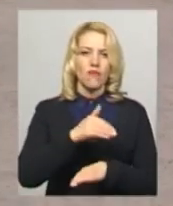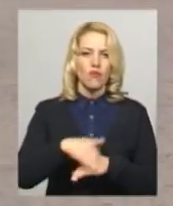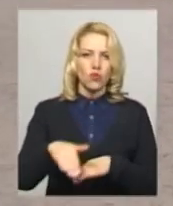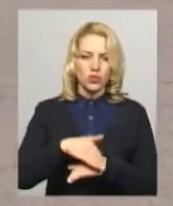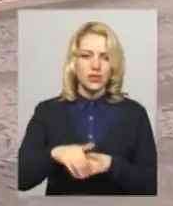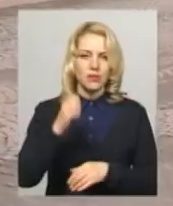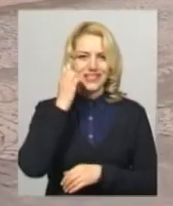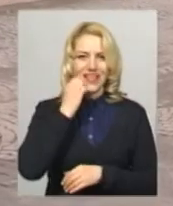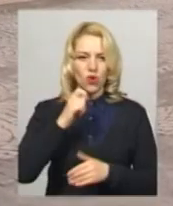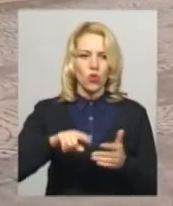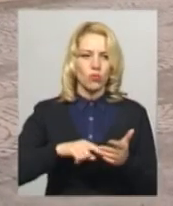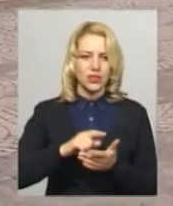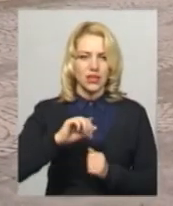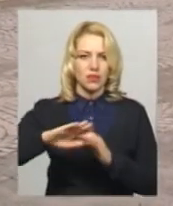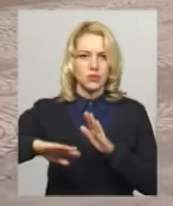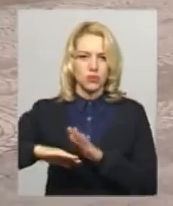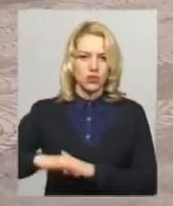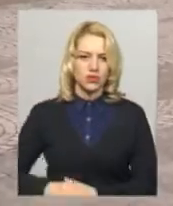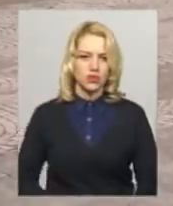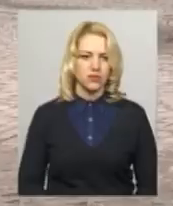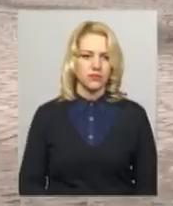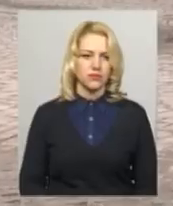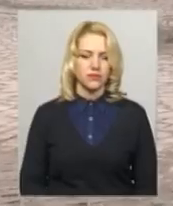прес-аташе фестивалю Олександра Єршова.